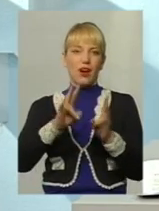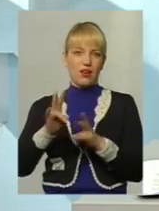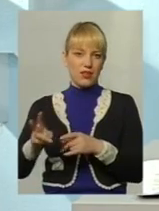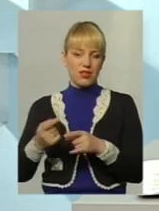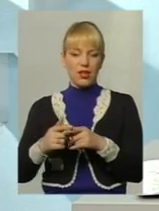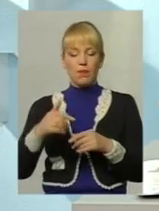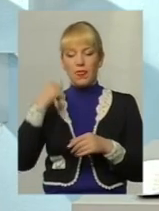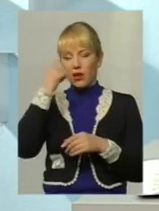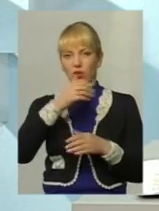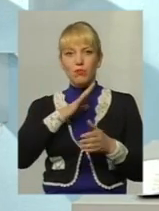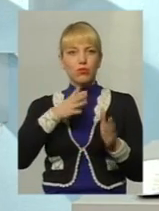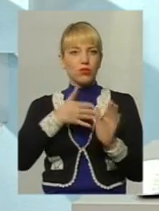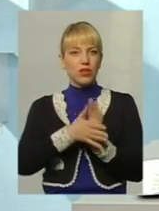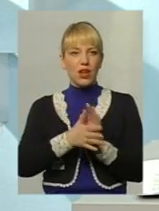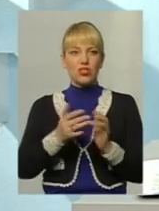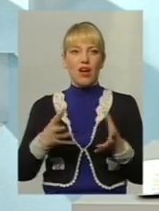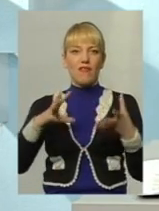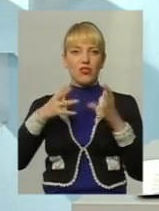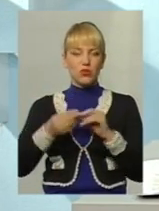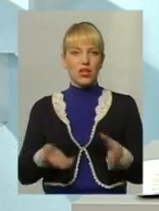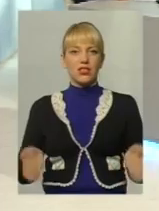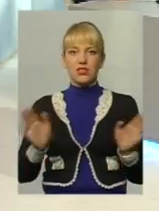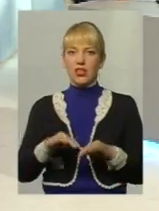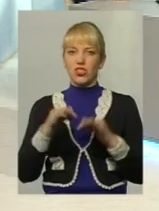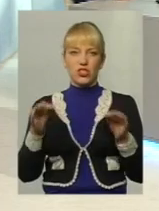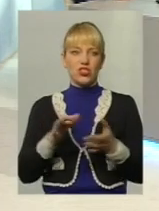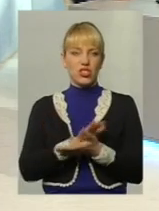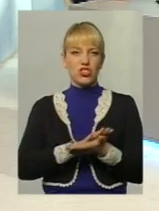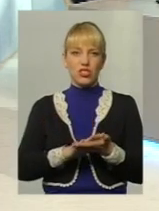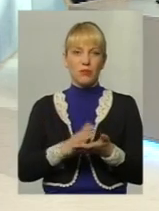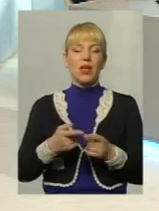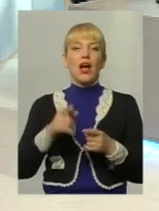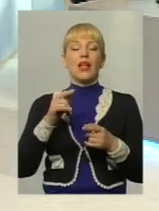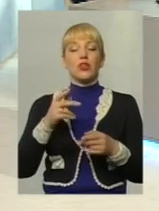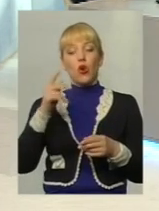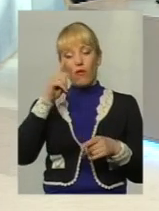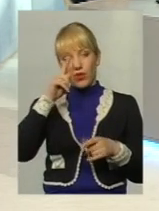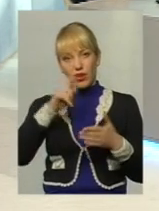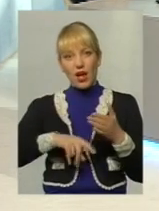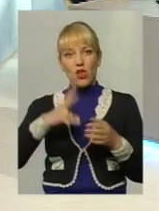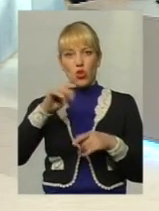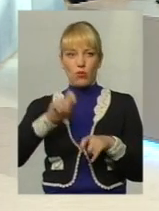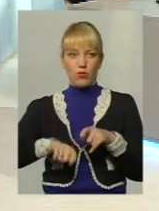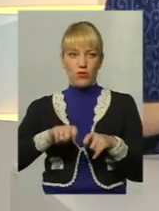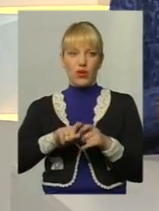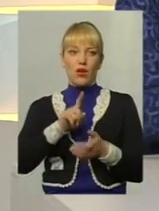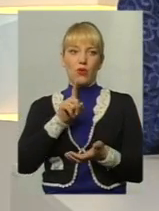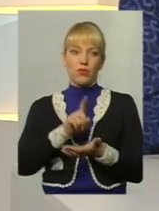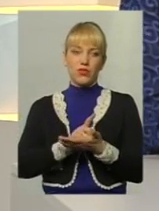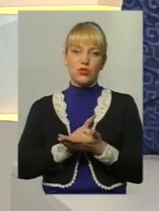роки потратили і в результаті залишилися з нічим. Тобто довіряй, але перевіряй обов'язково.